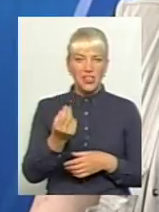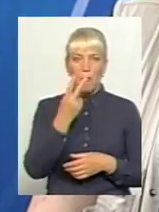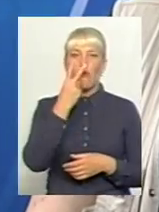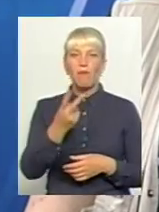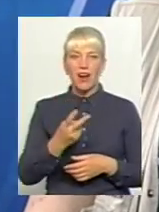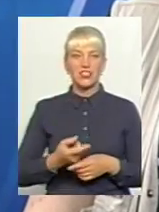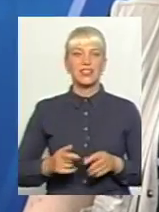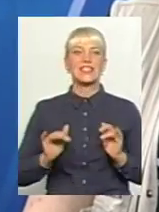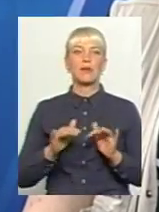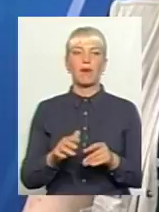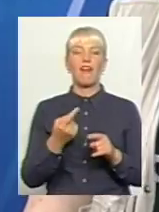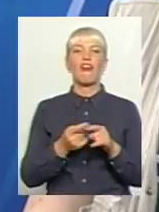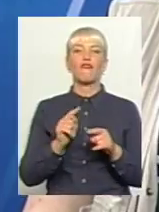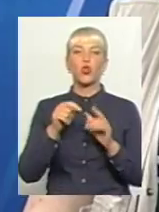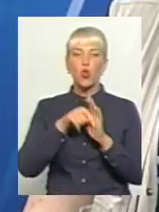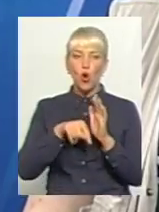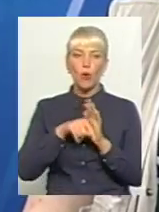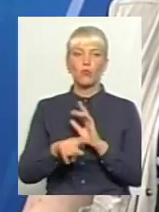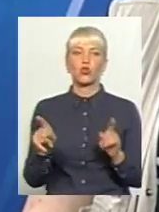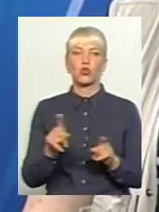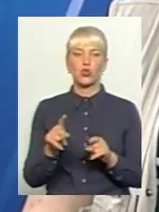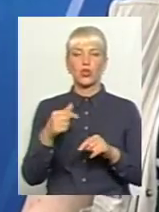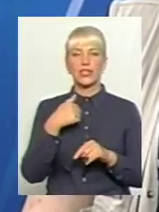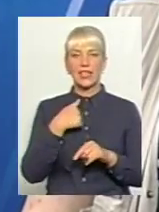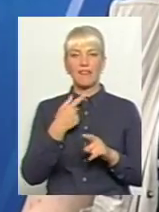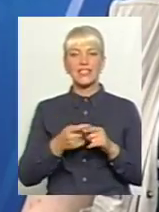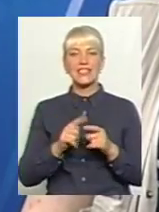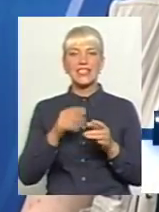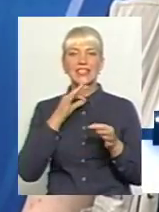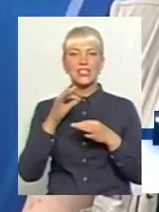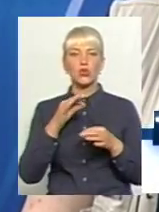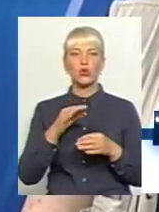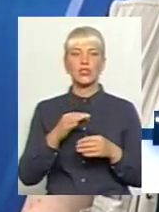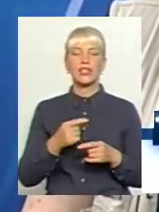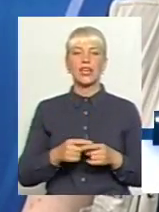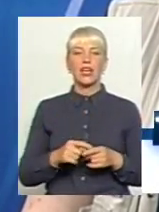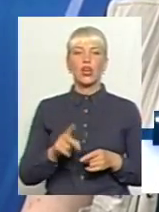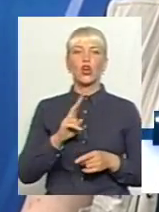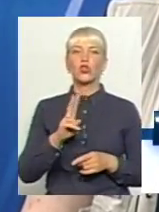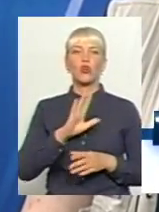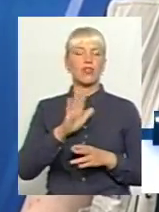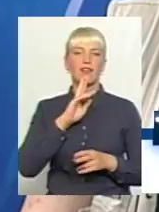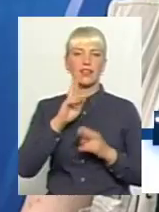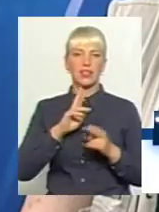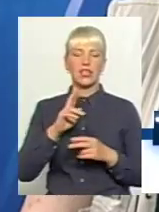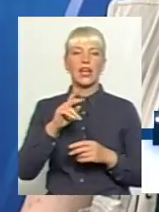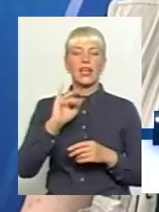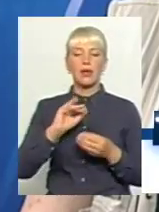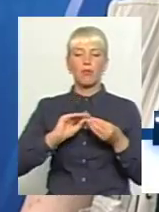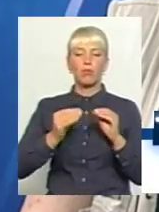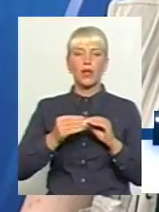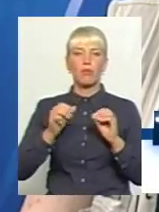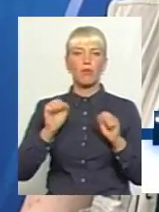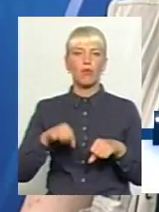Слава в тому, що я, мабуть, в цьому дискусії єдиний, хто не є медикам. І проблема можу знати тільки,